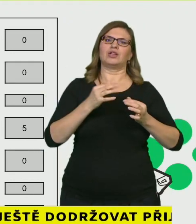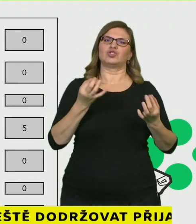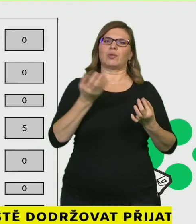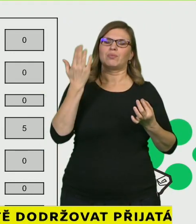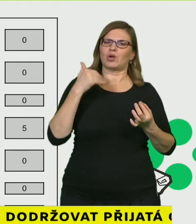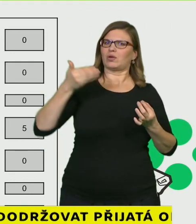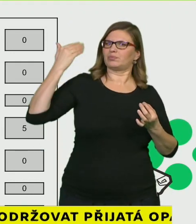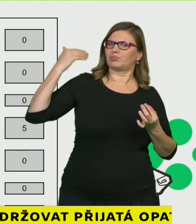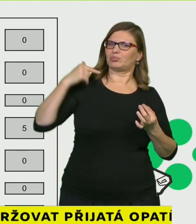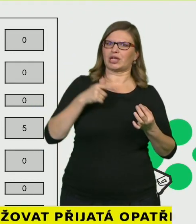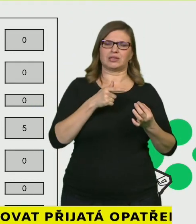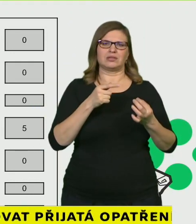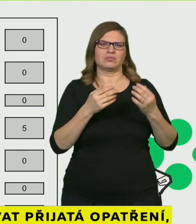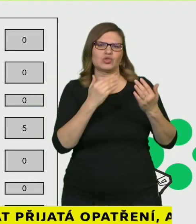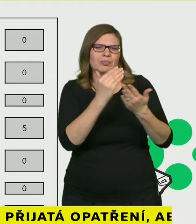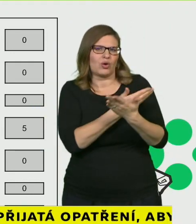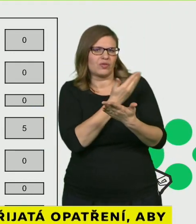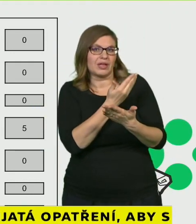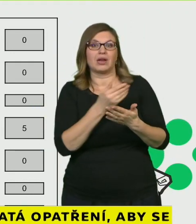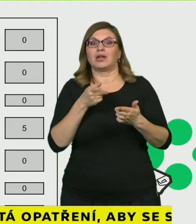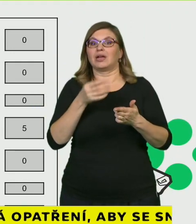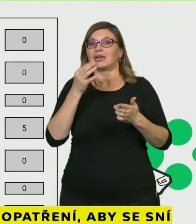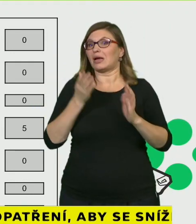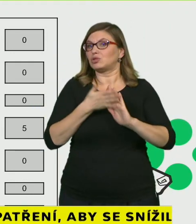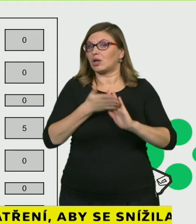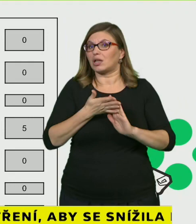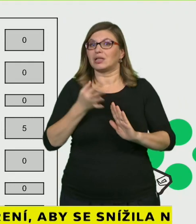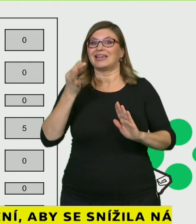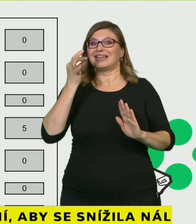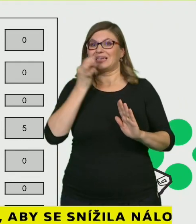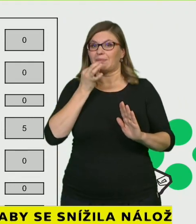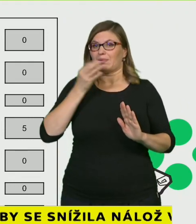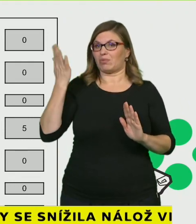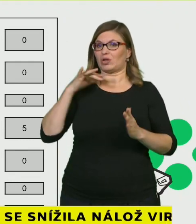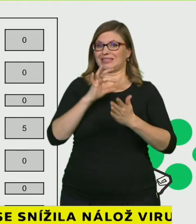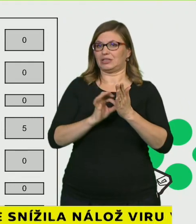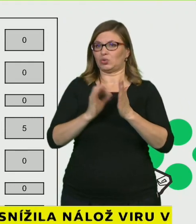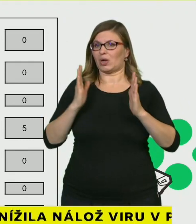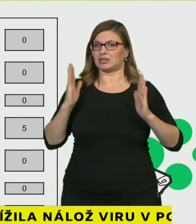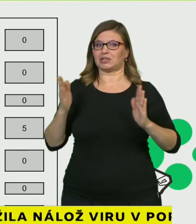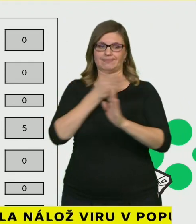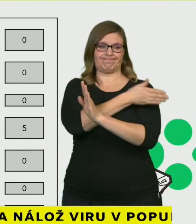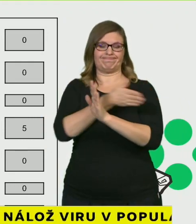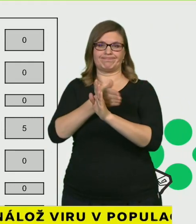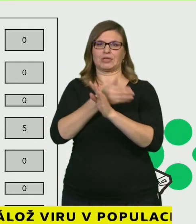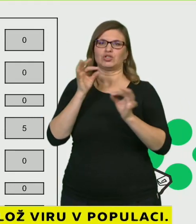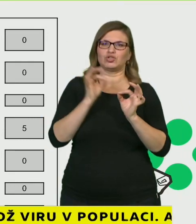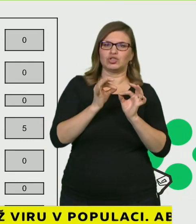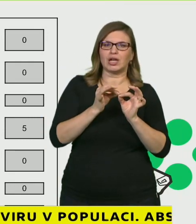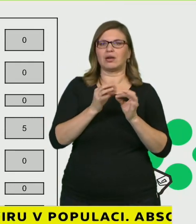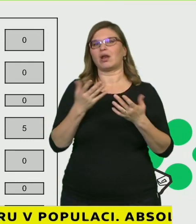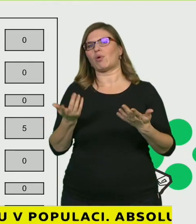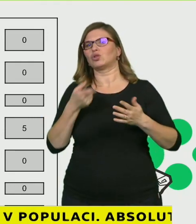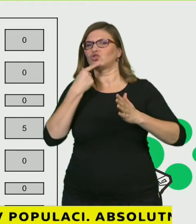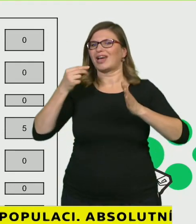používali tento systém v minulosti? Tak to by vypadalo jeho skóre na konci června.